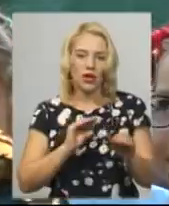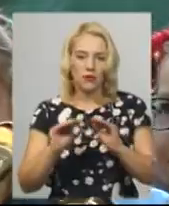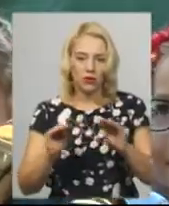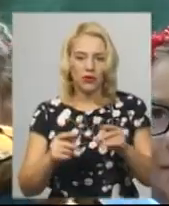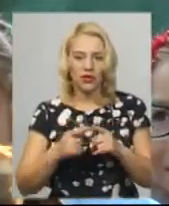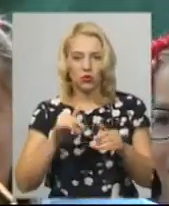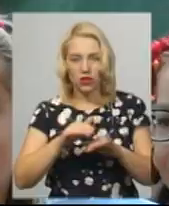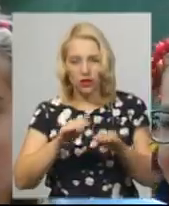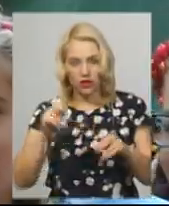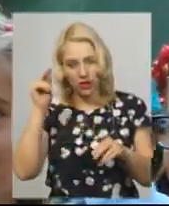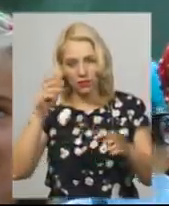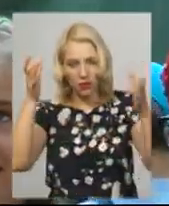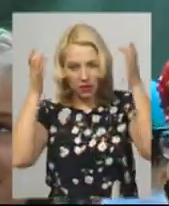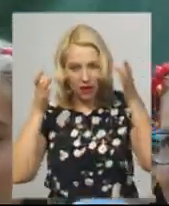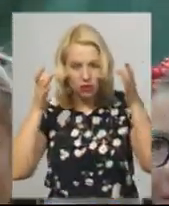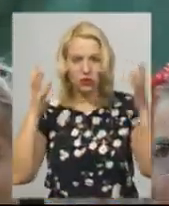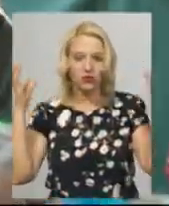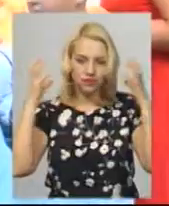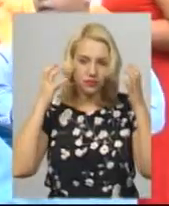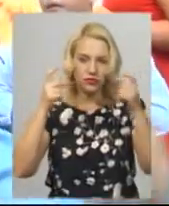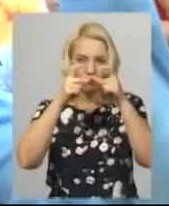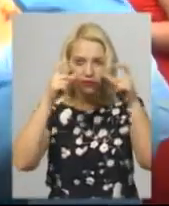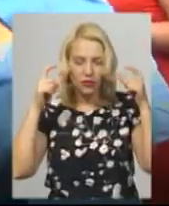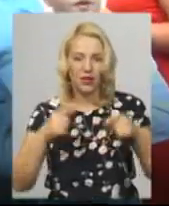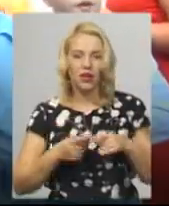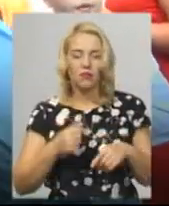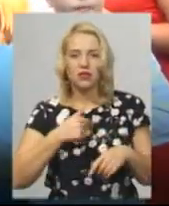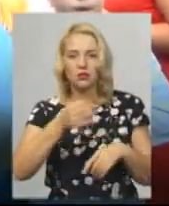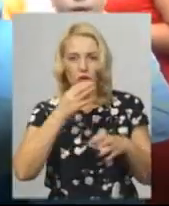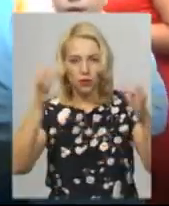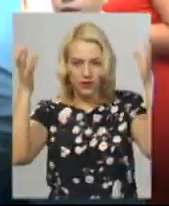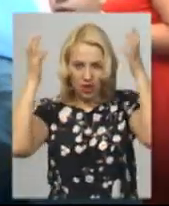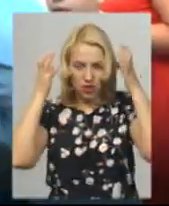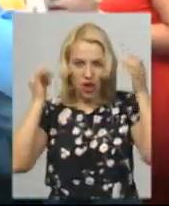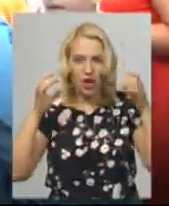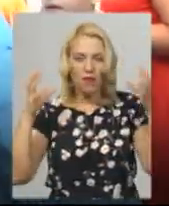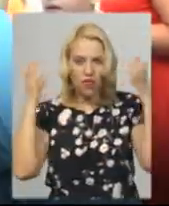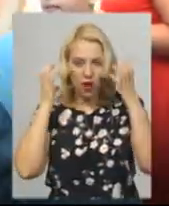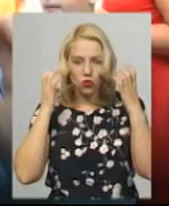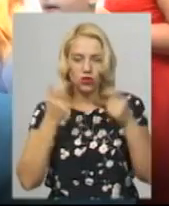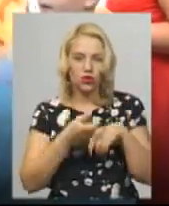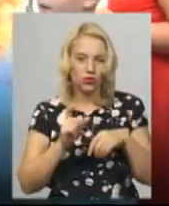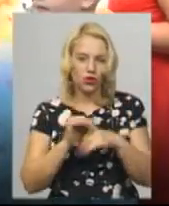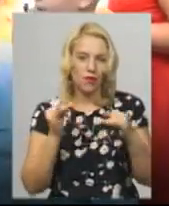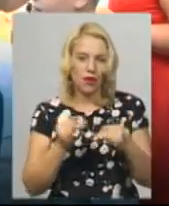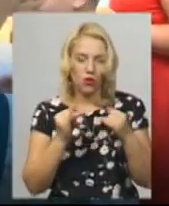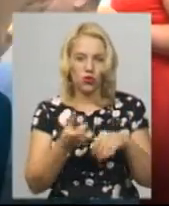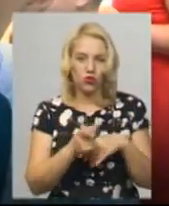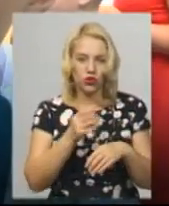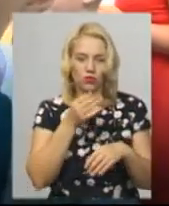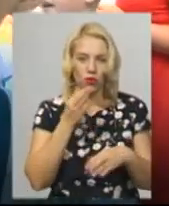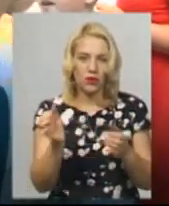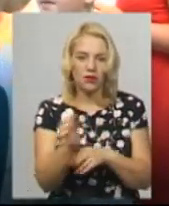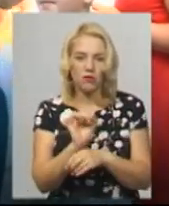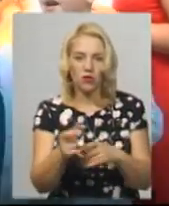приміряють військові каски, бронежилети, окуляри. Мені сподобався шлем і наушники, дуже прикольні. І машина дуже сподобалась,